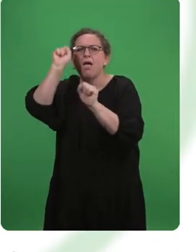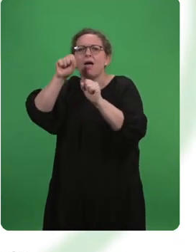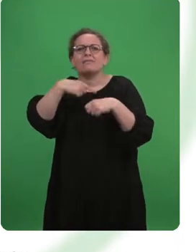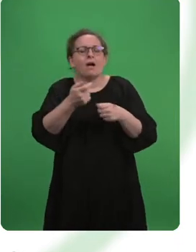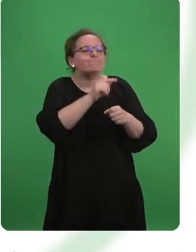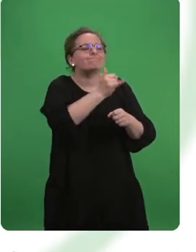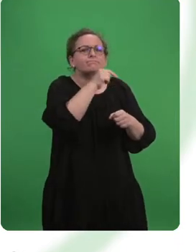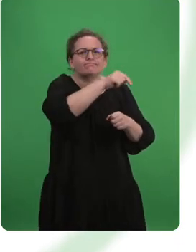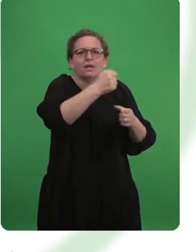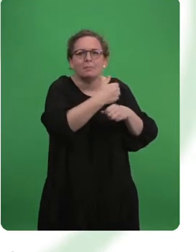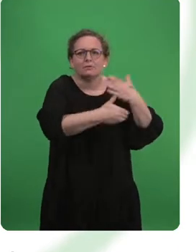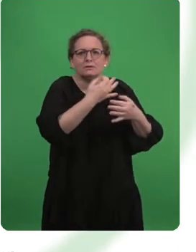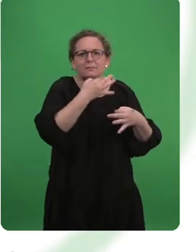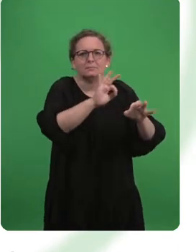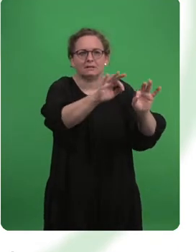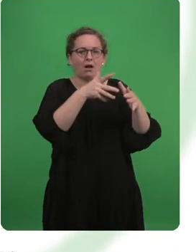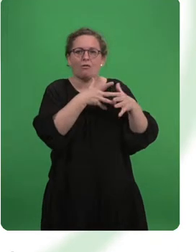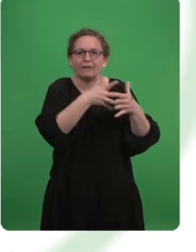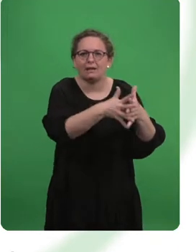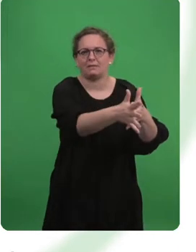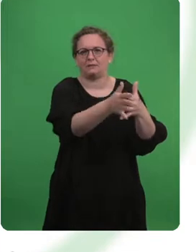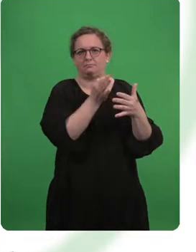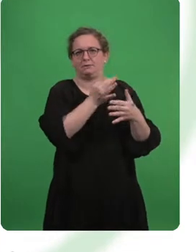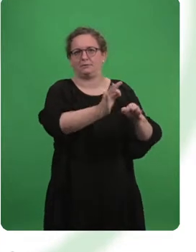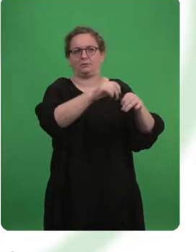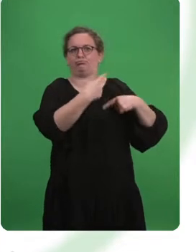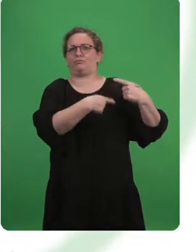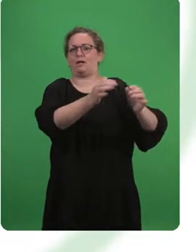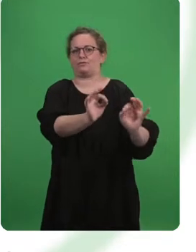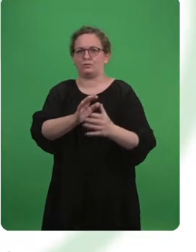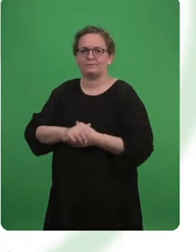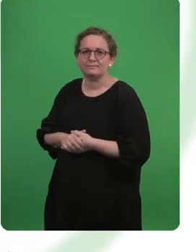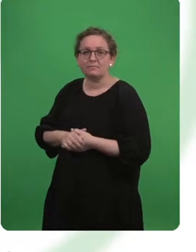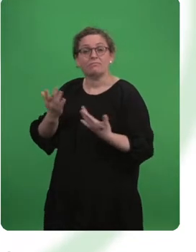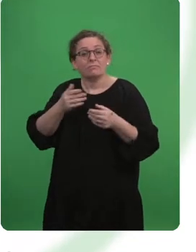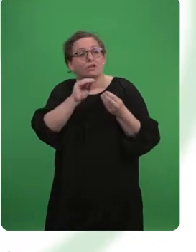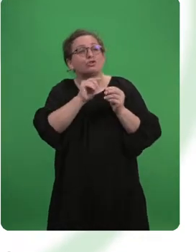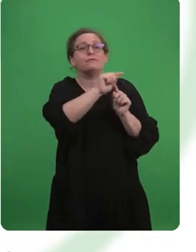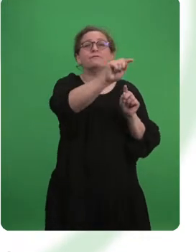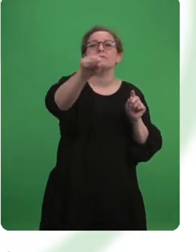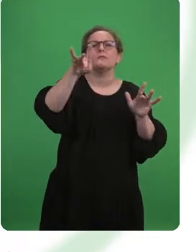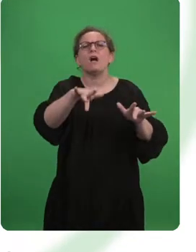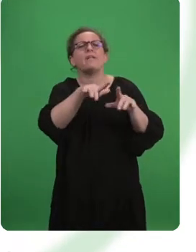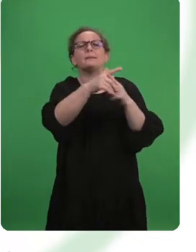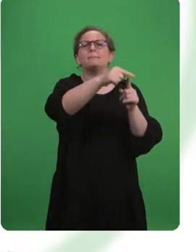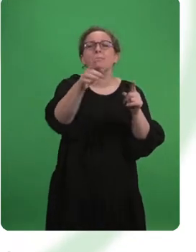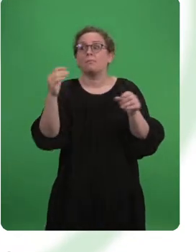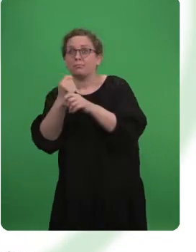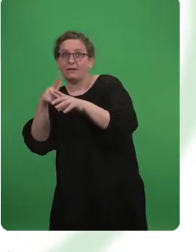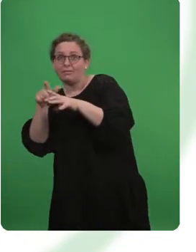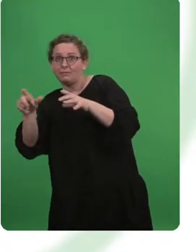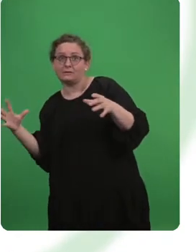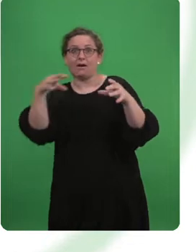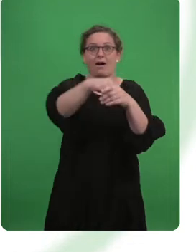transparent gemacht. Das ist ein wesentliches Merkmal von agilen Unternehmen. Es macht unsere Teams in den Filialen, wo wir Menschen mit